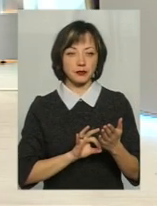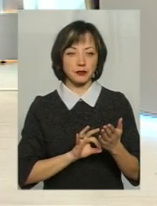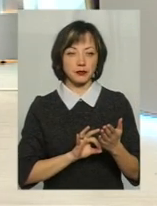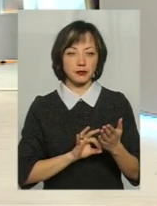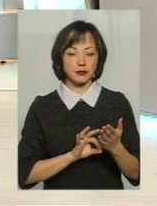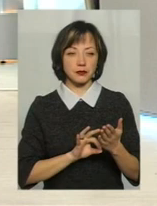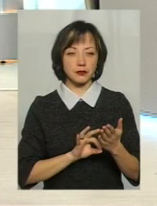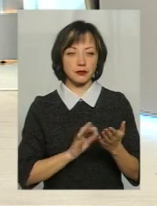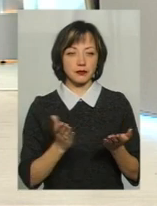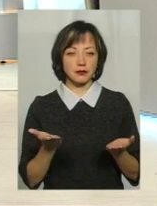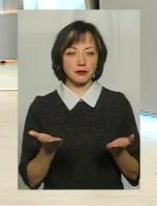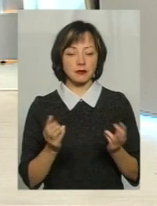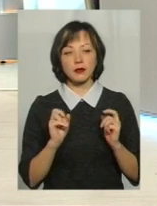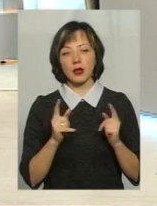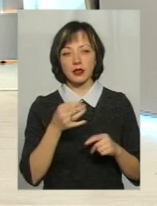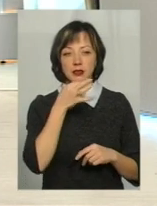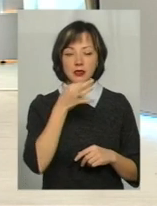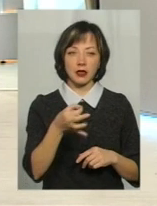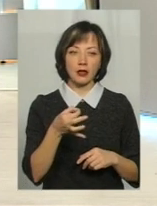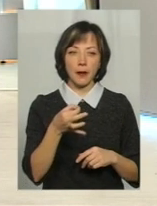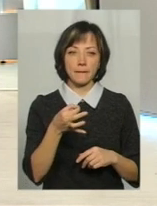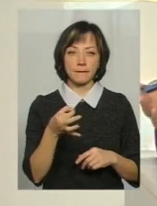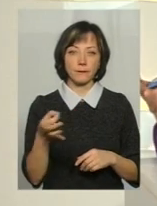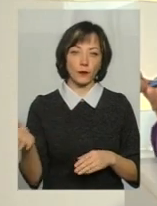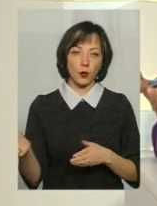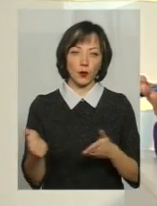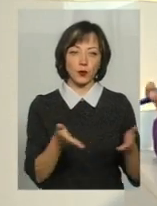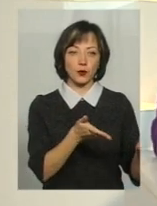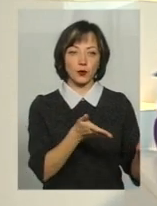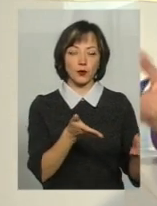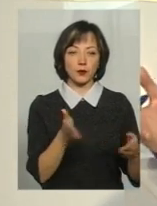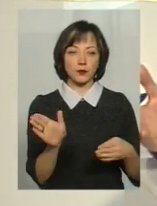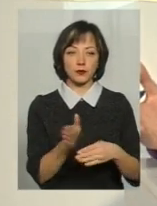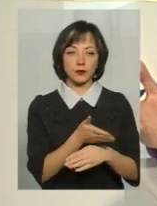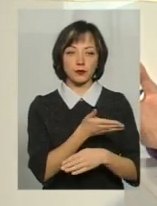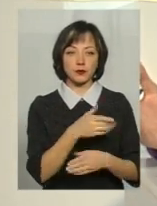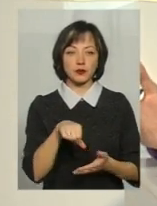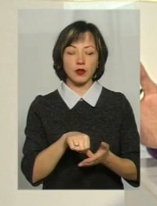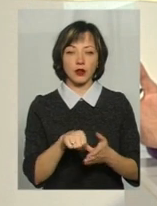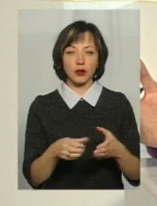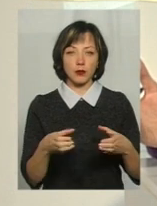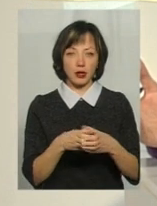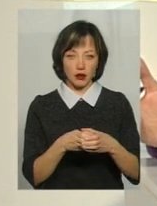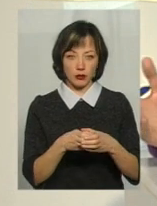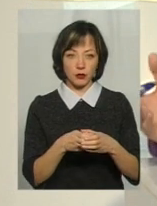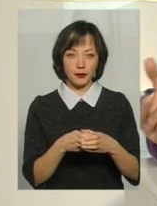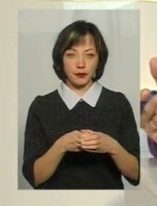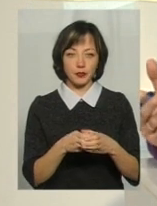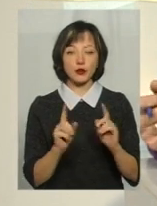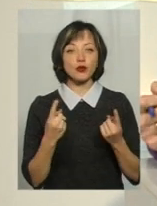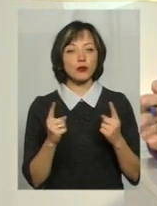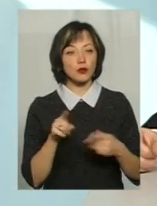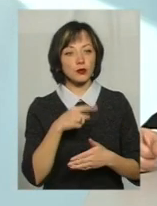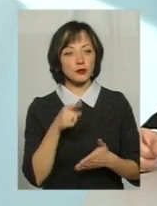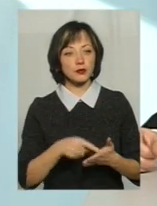ну, як це сказати, і їм показали на двері, так м'яко кажучи, члени комітету. Чому?